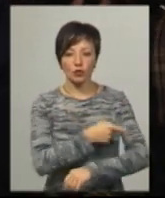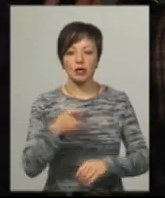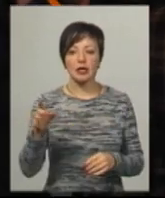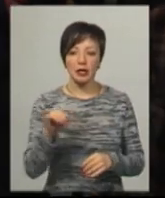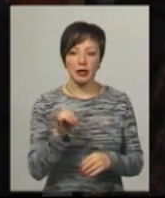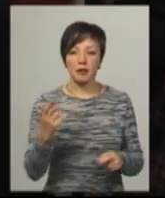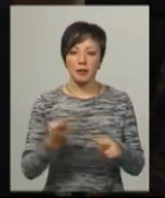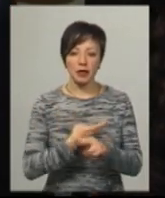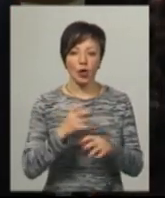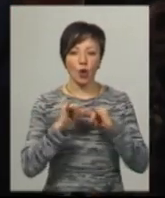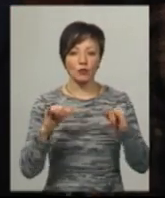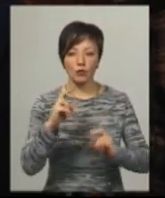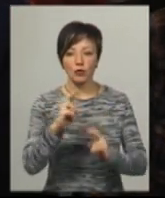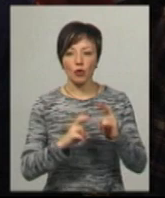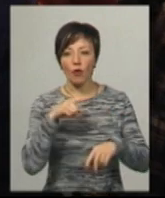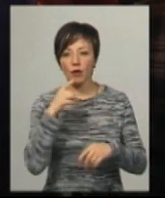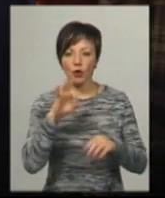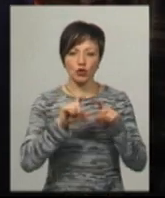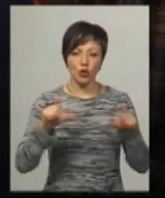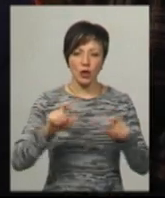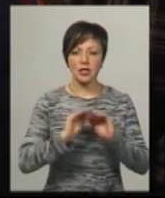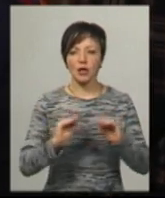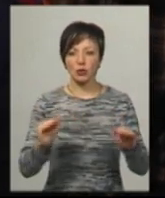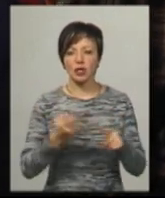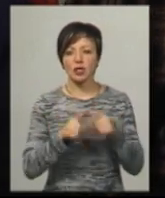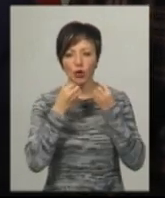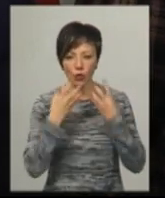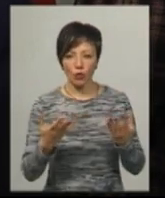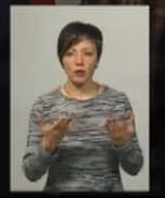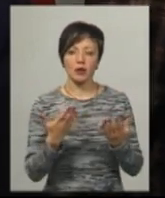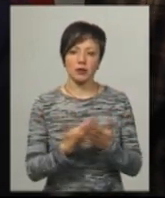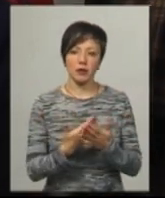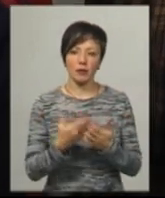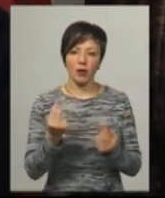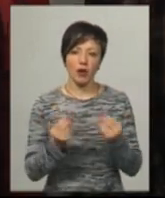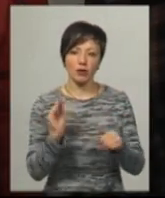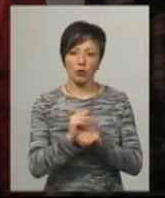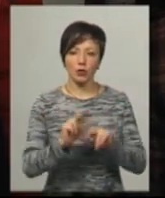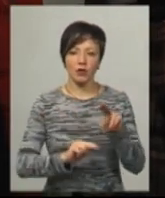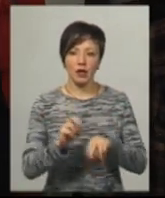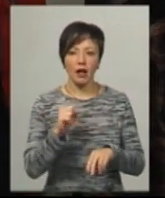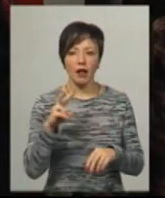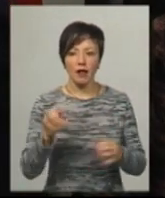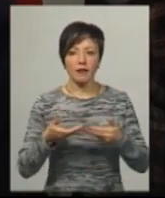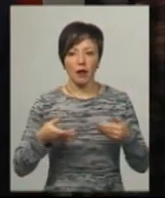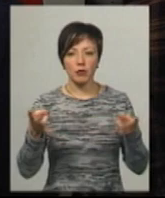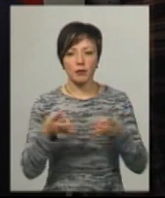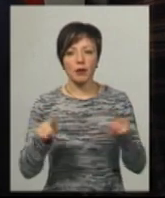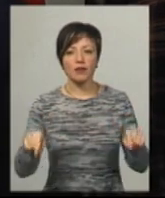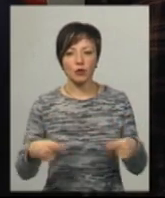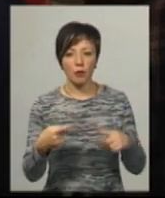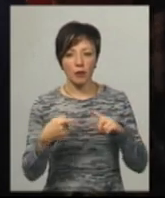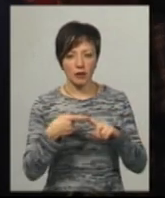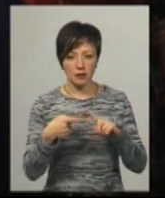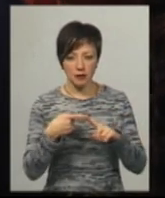і без розвитку промисловості говорити про школи, садочки – це добре, поігратися, щось добудувати. Але нам потрібно відновлювати.